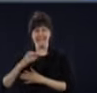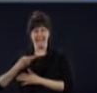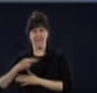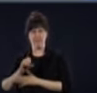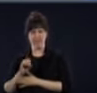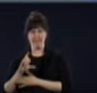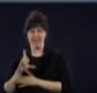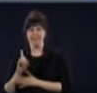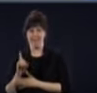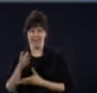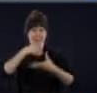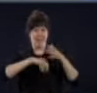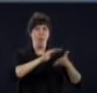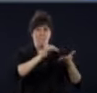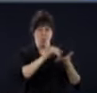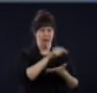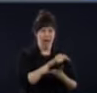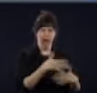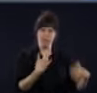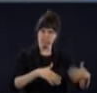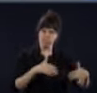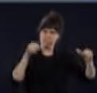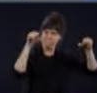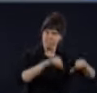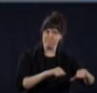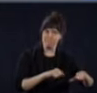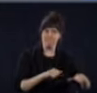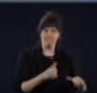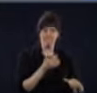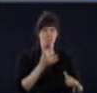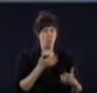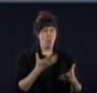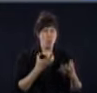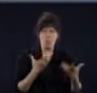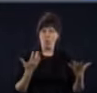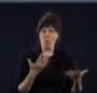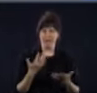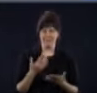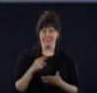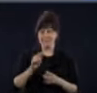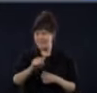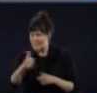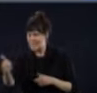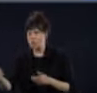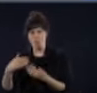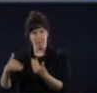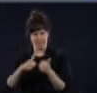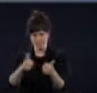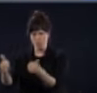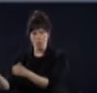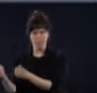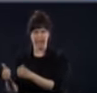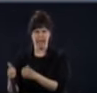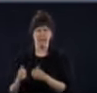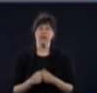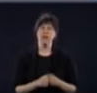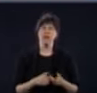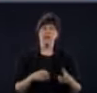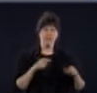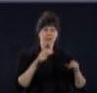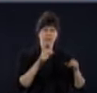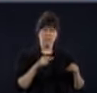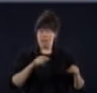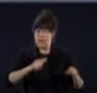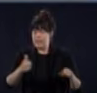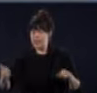région métropolitaine. Un, parce qu'il une probabilité de moins grand contact des plus petites populations comme telles. Deux, ils sont en train de se